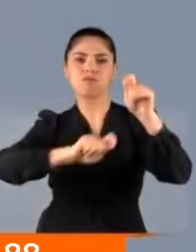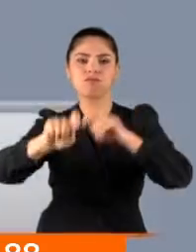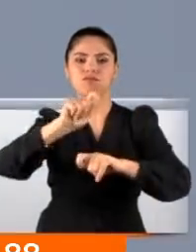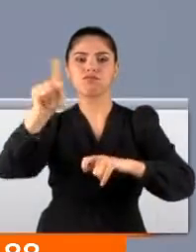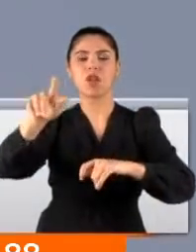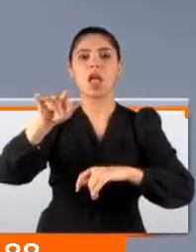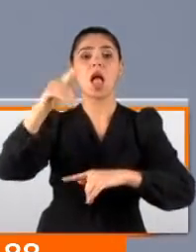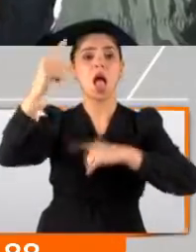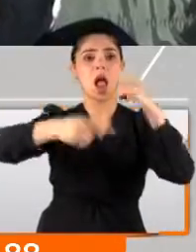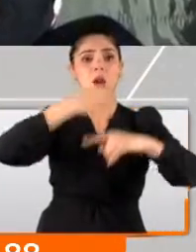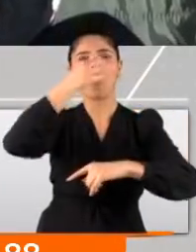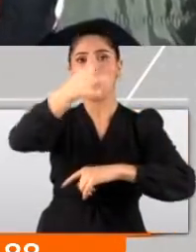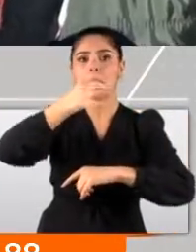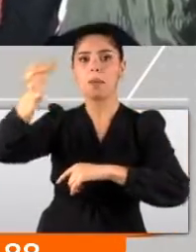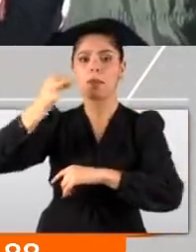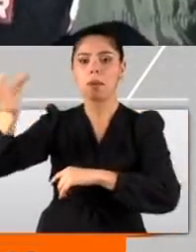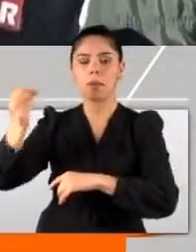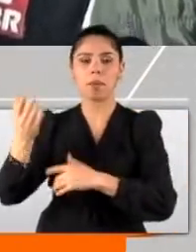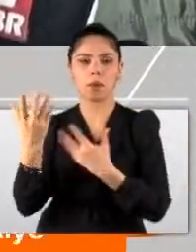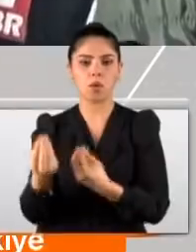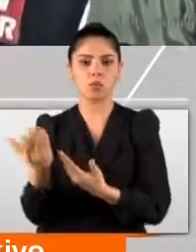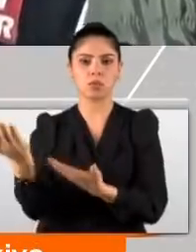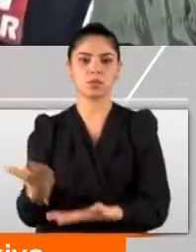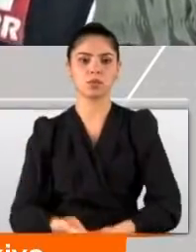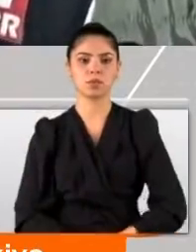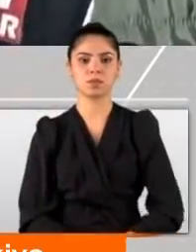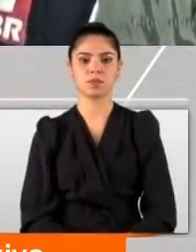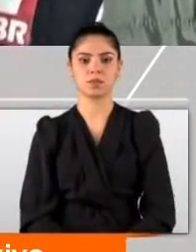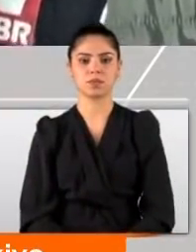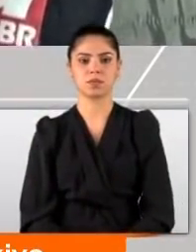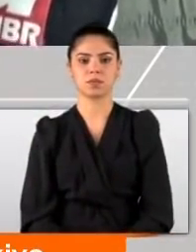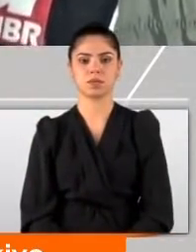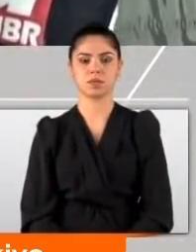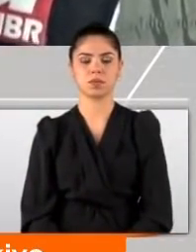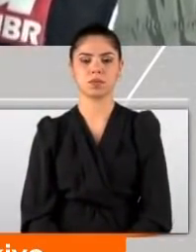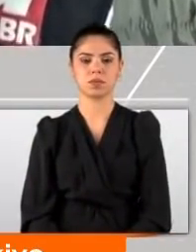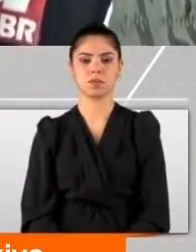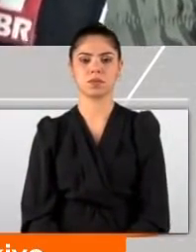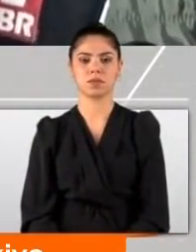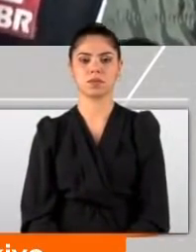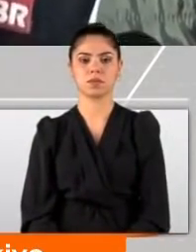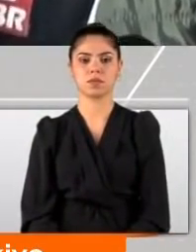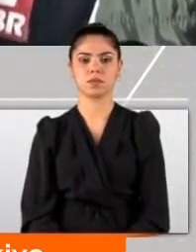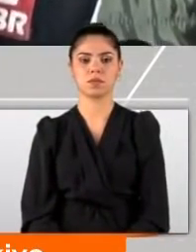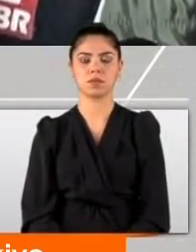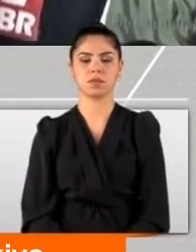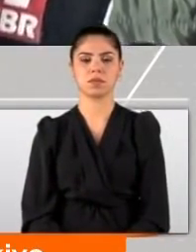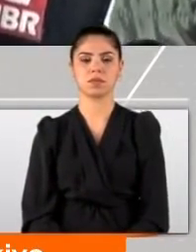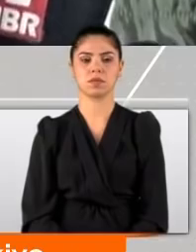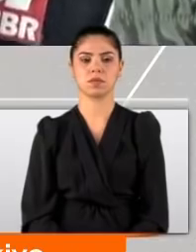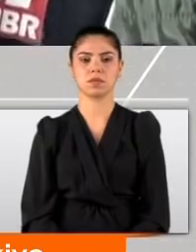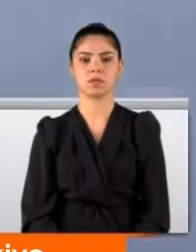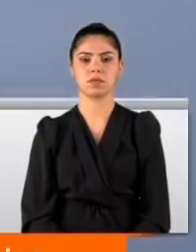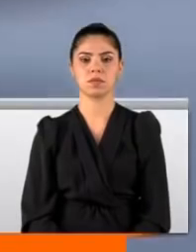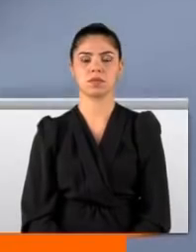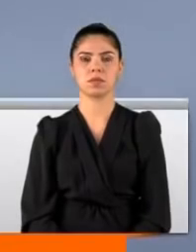yakınlarına haber verdi. Mesaj geldi WhatsApp'tan. Tamam. Sisten dolayı yoğun, sistem dolayı mahsur kaldık diye. O saatten beri de küçük zirve